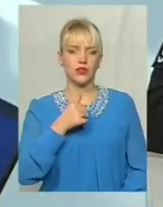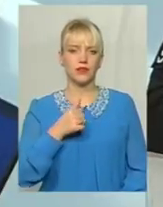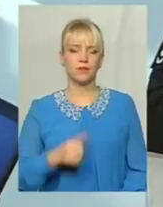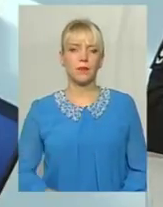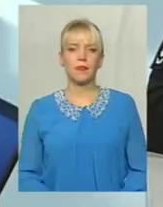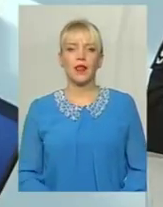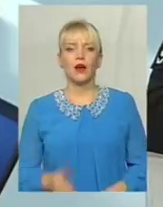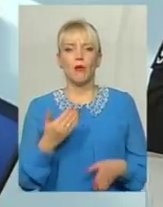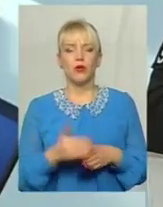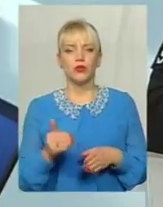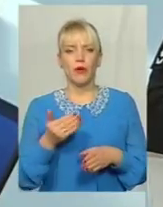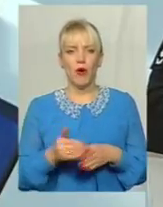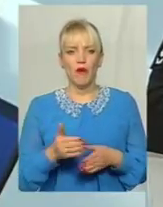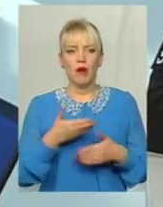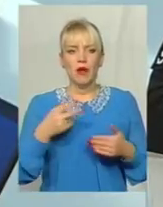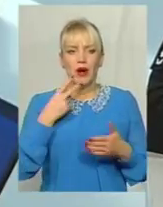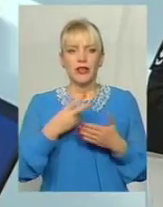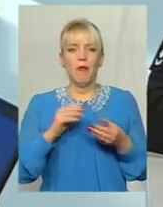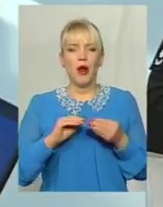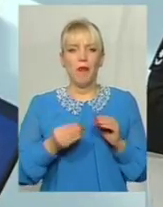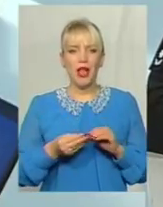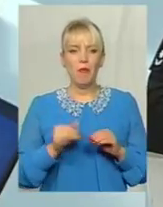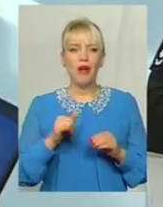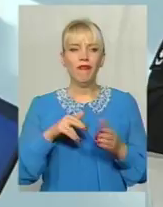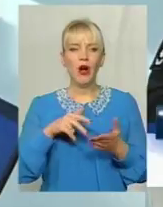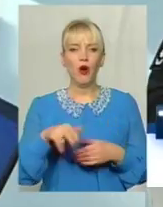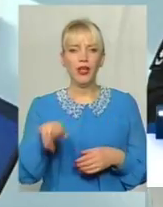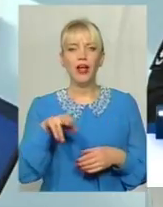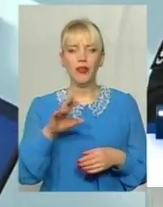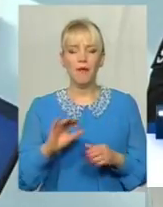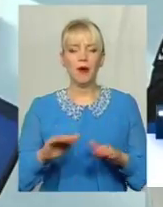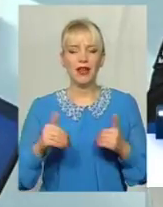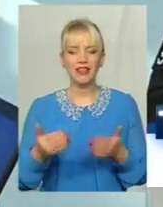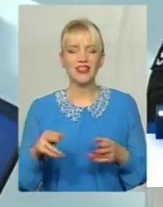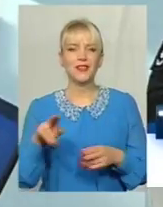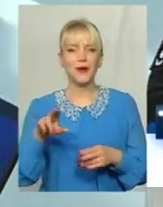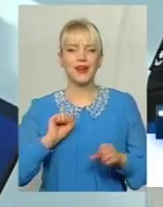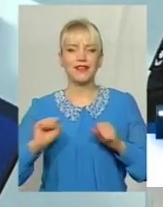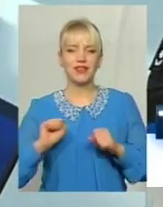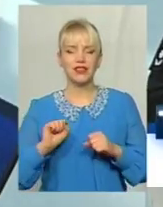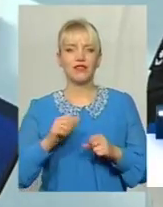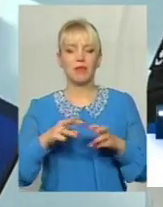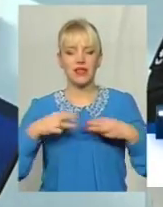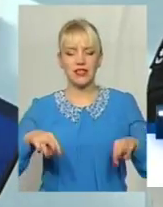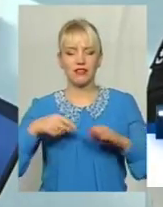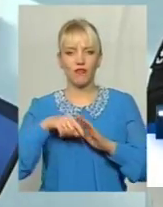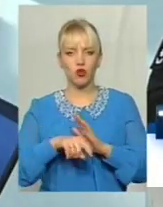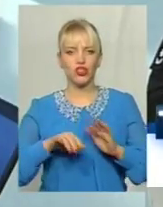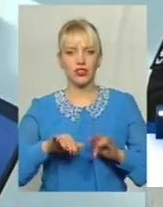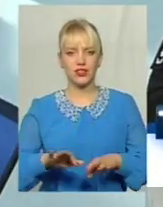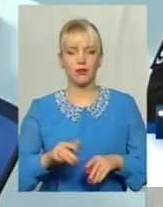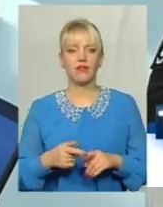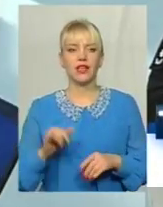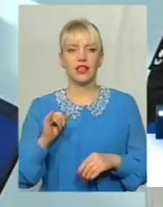з тим поступово ми бачили проблему, виходили з пропозиціями до керівництва до керівництва Міністерства внутрішніх справ і